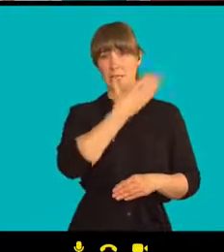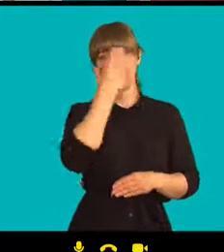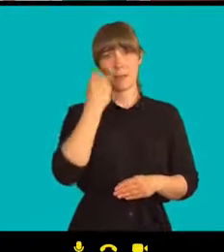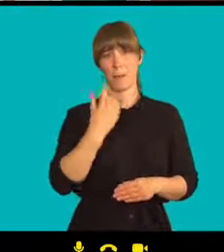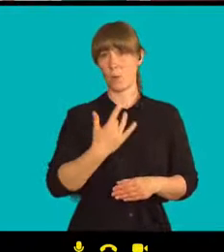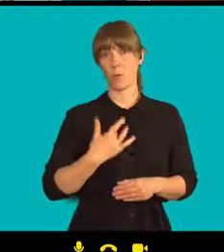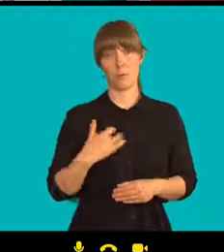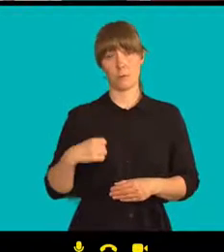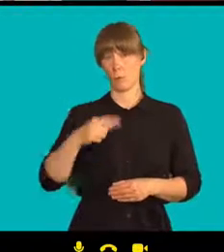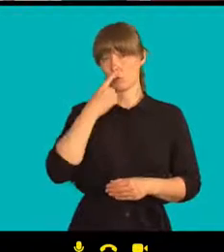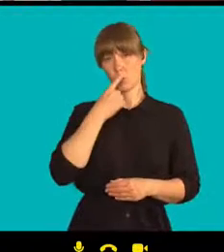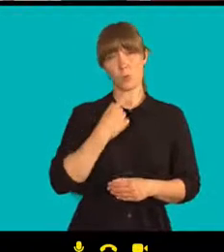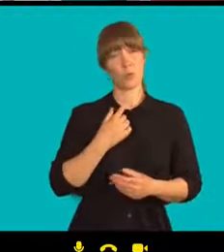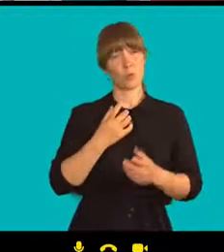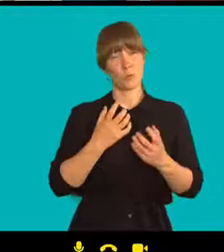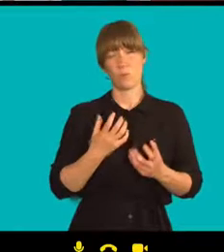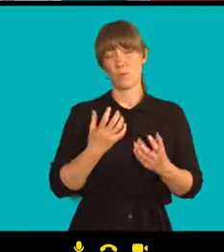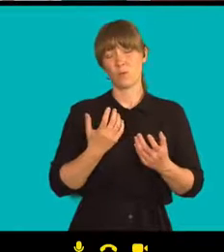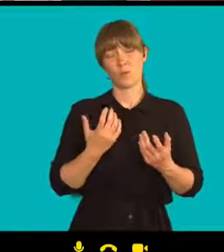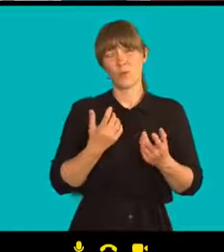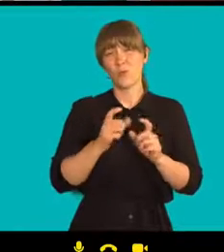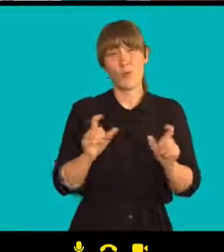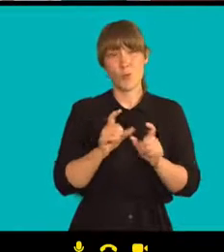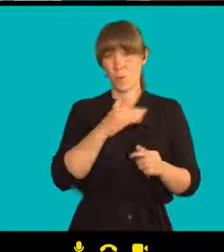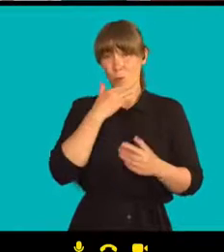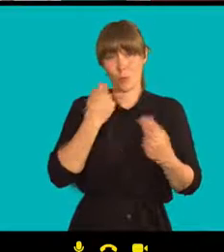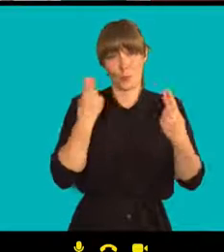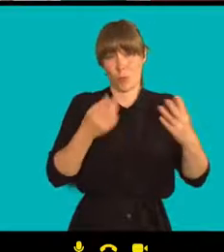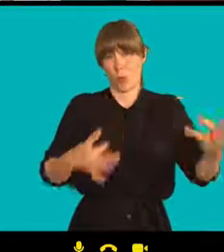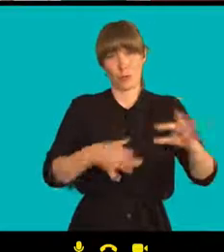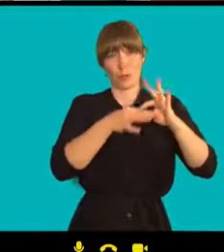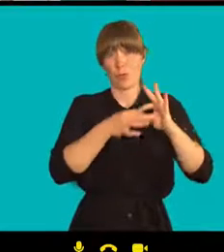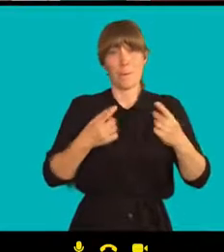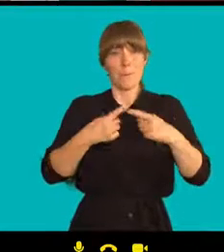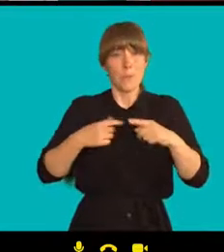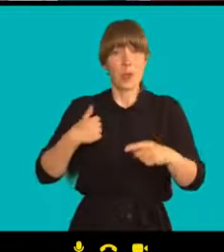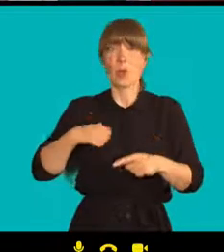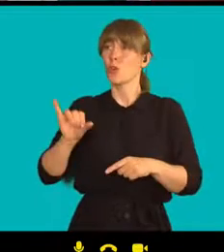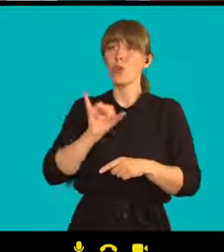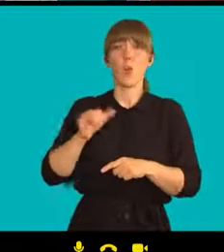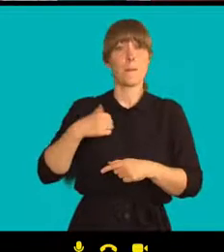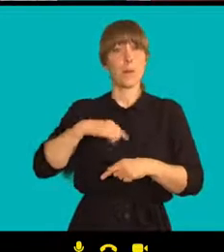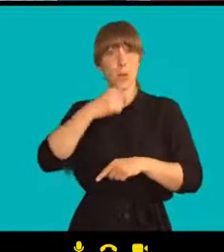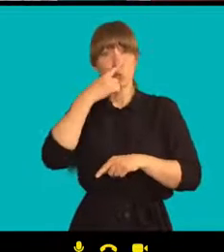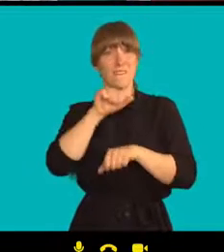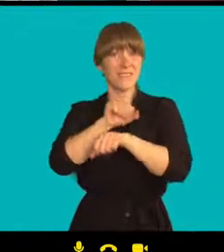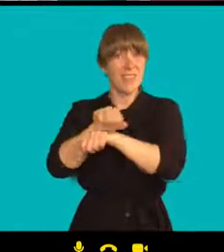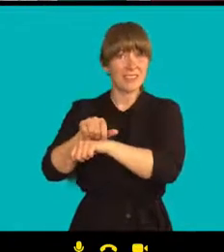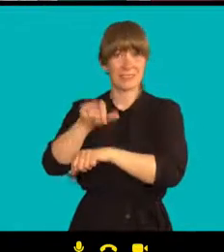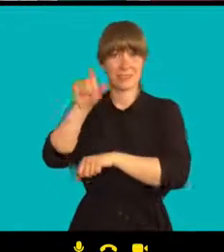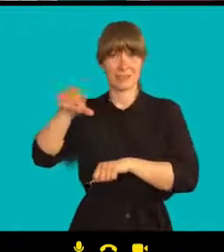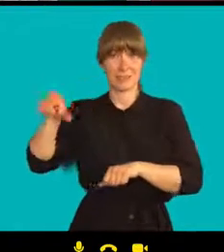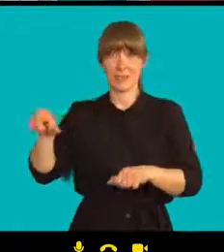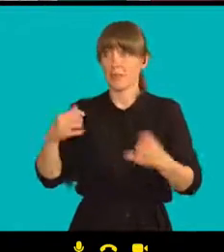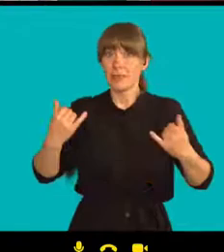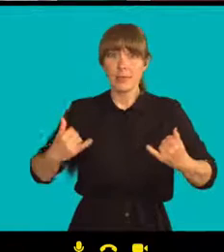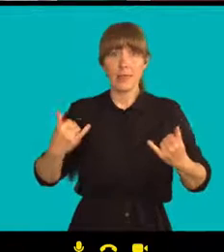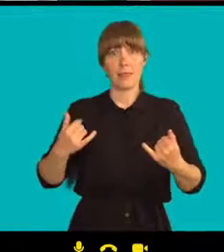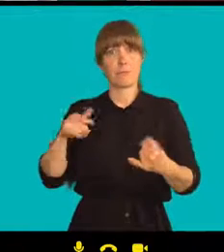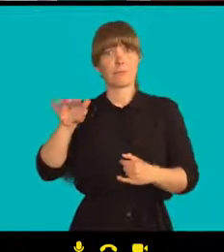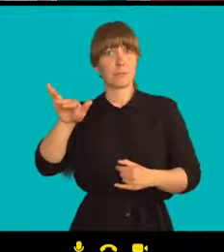Protože pro nás je to velmi důležité. Pro nás Bělorusy Běloruské vězně máme přes